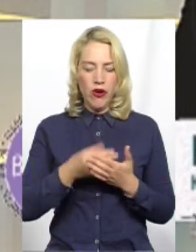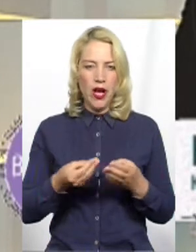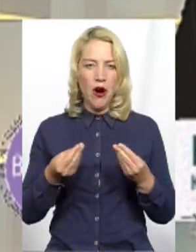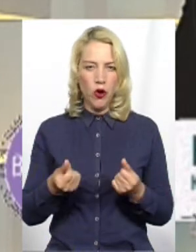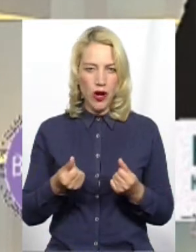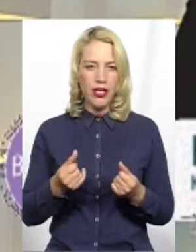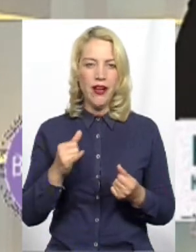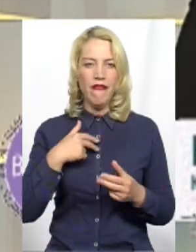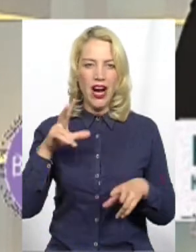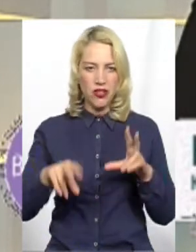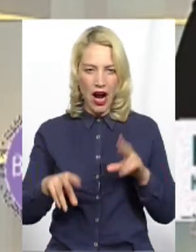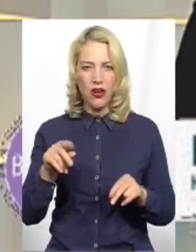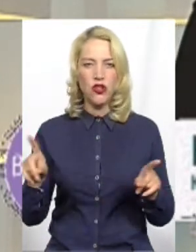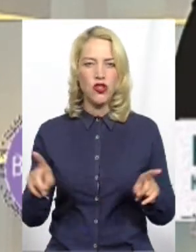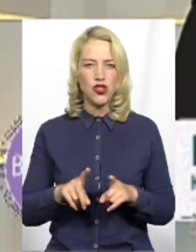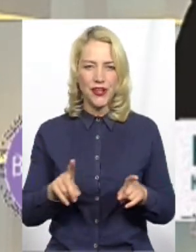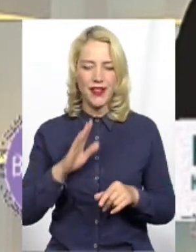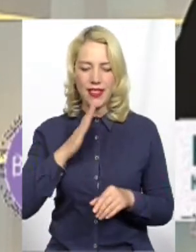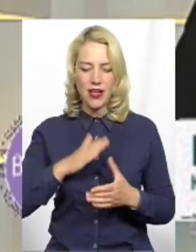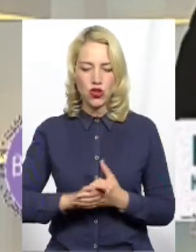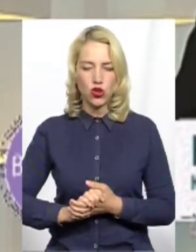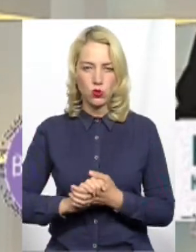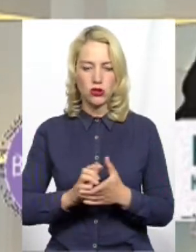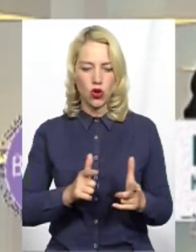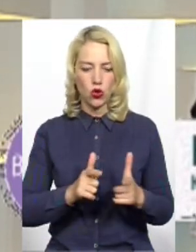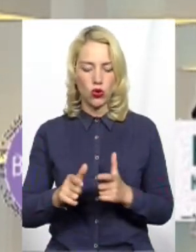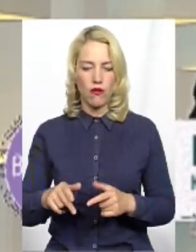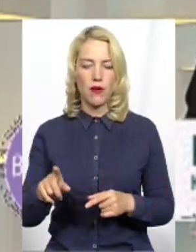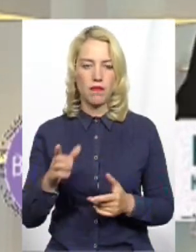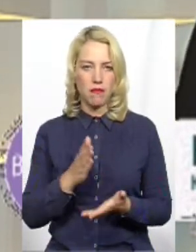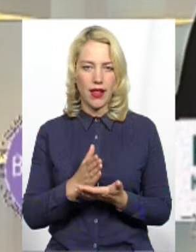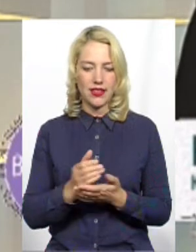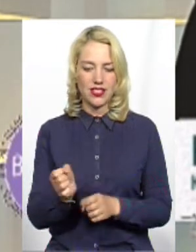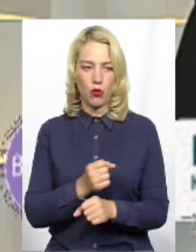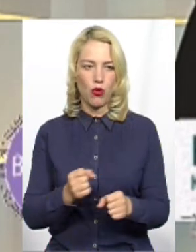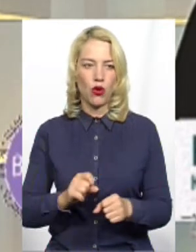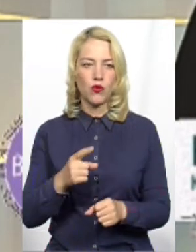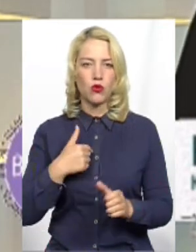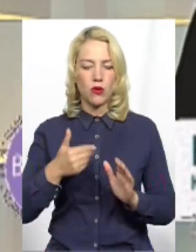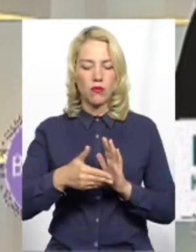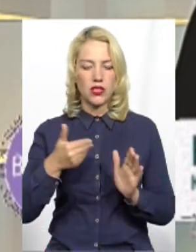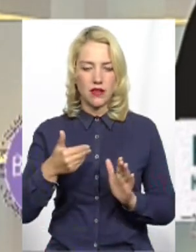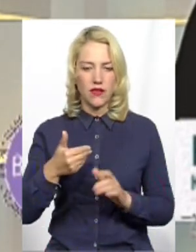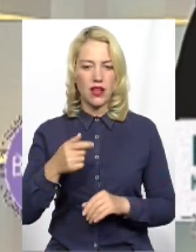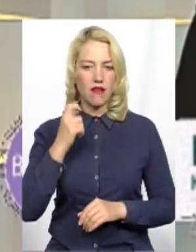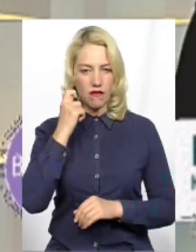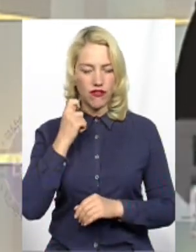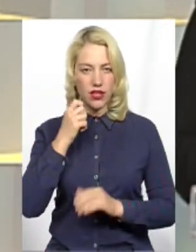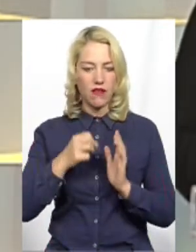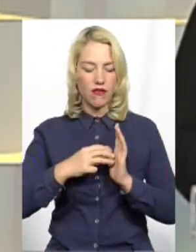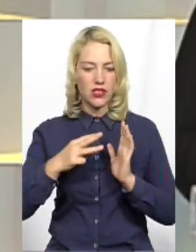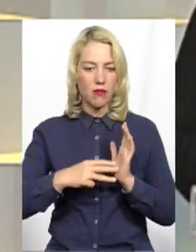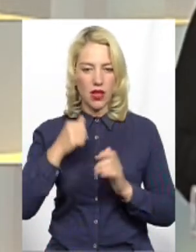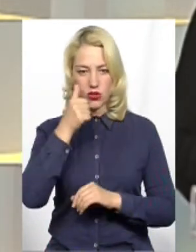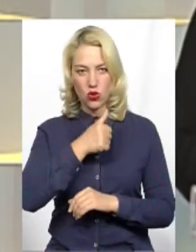вважаю, що наше суспільство готове до володіння зброєю, тому що в нас призивний вік 18 років. І коли